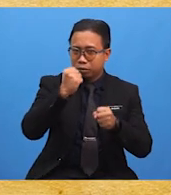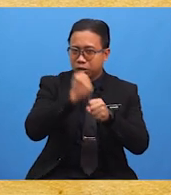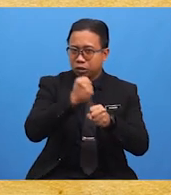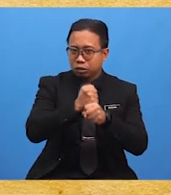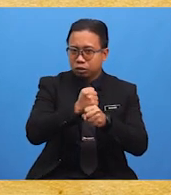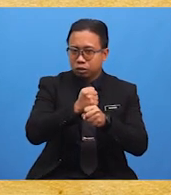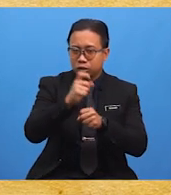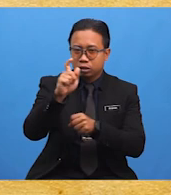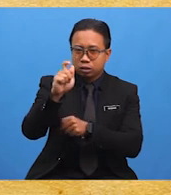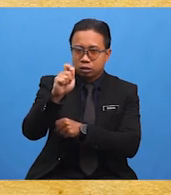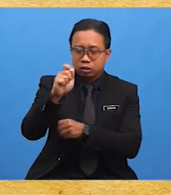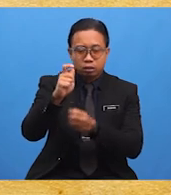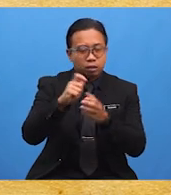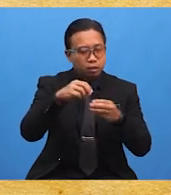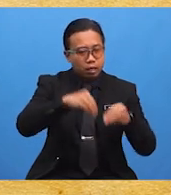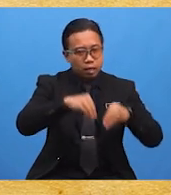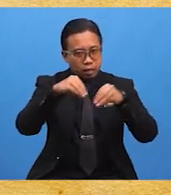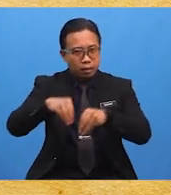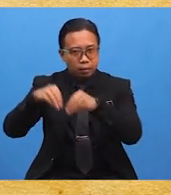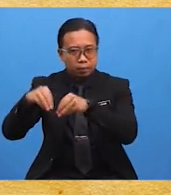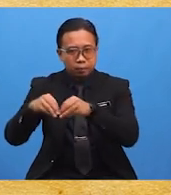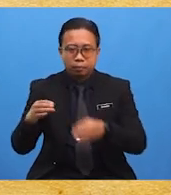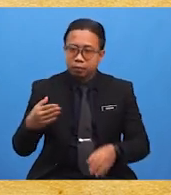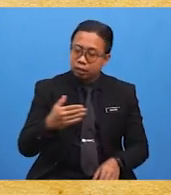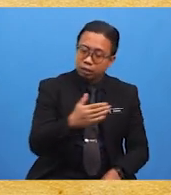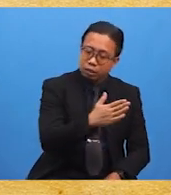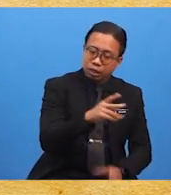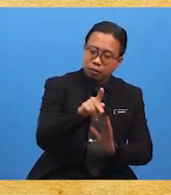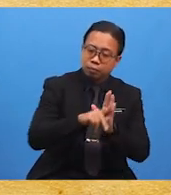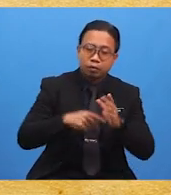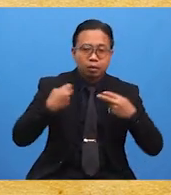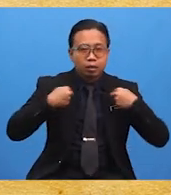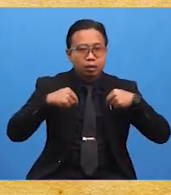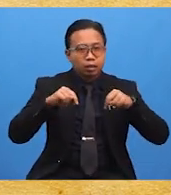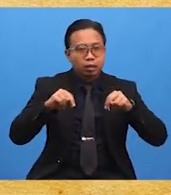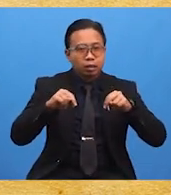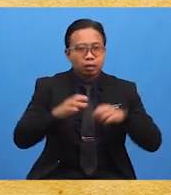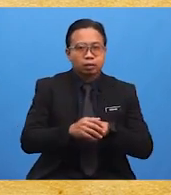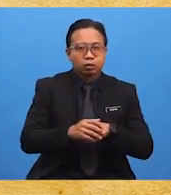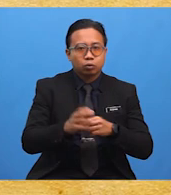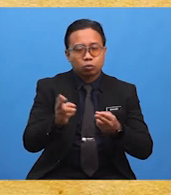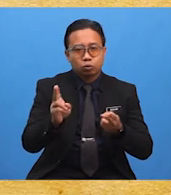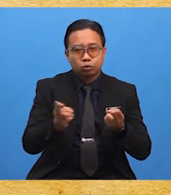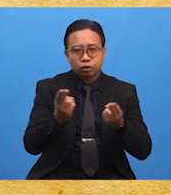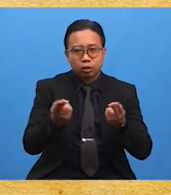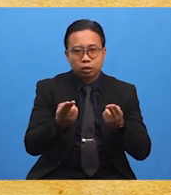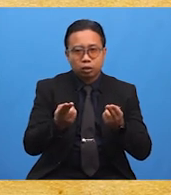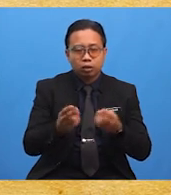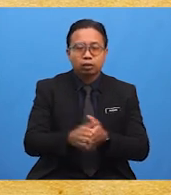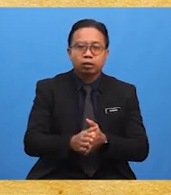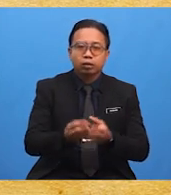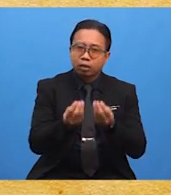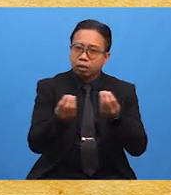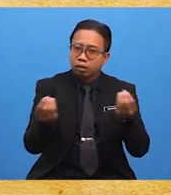pertanian, perikanan, perniagaan, perusahaan, harta tanah, perbankan